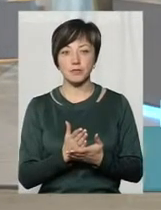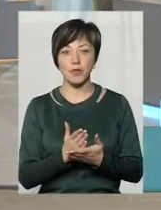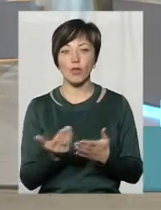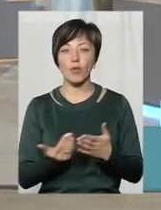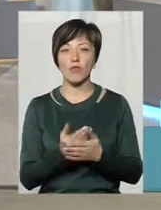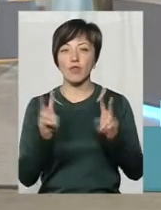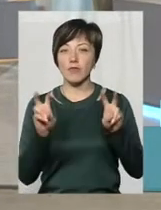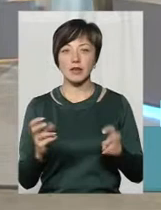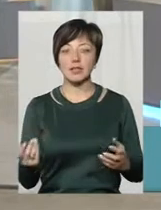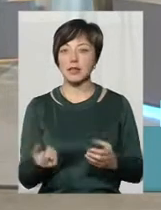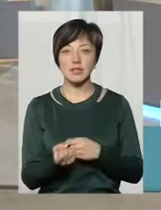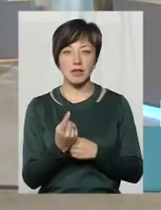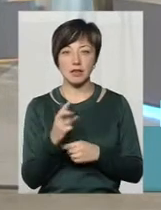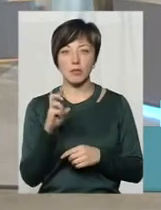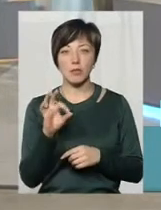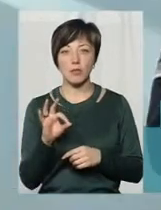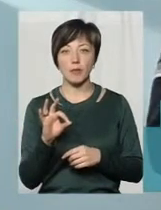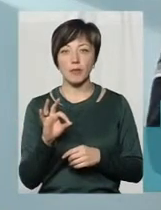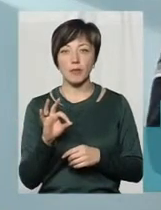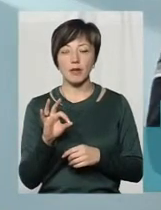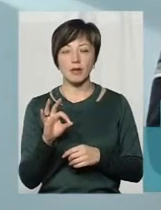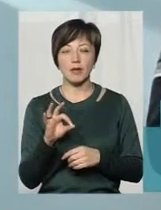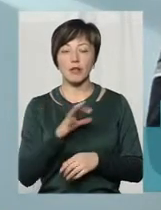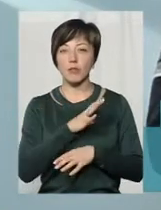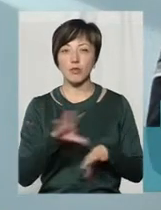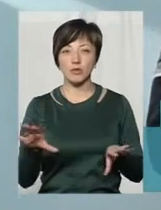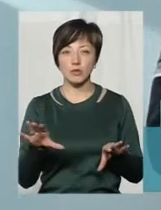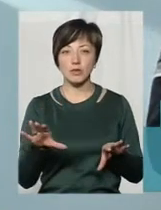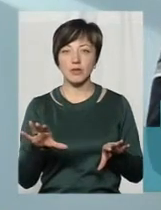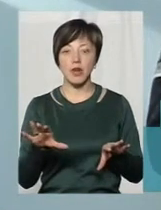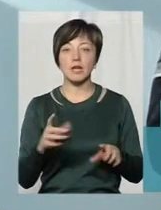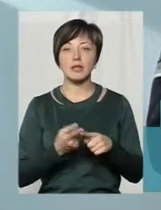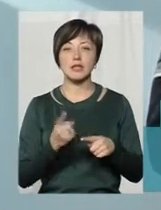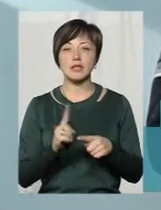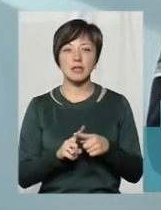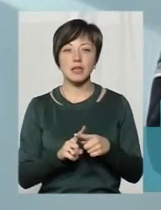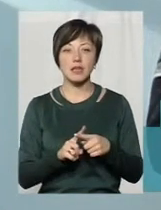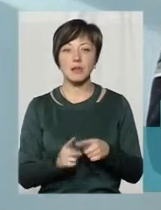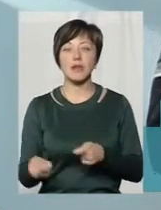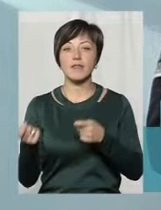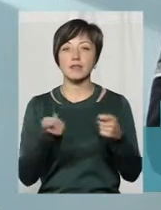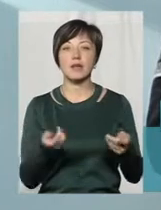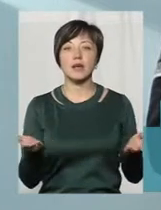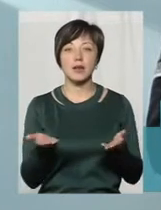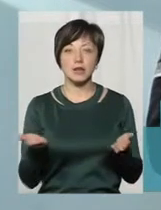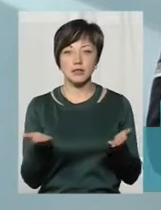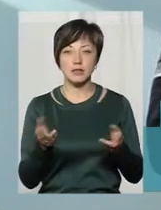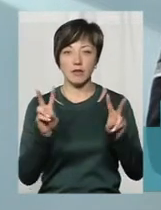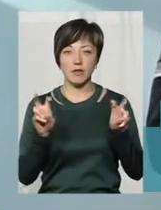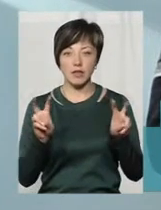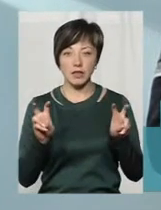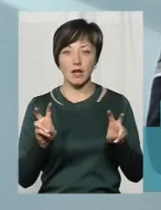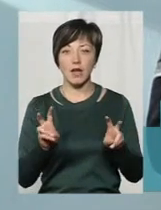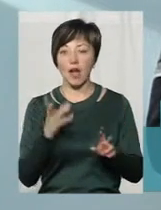види не з'являються, тому що в природі так не буває. Це хіба що ми десь привеземо якийсь вид і його